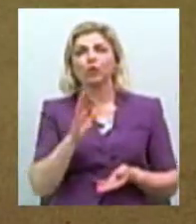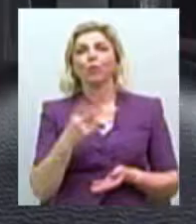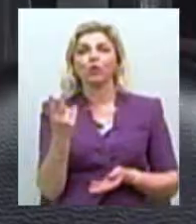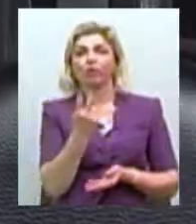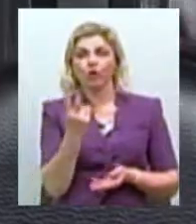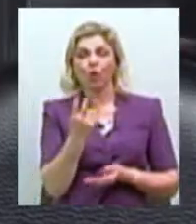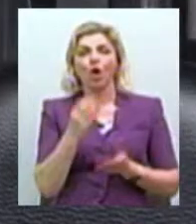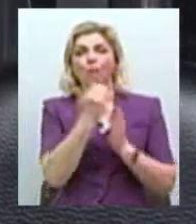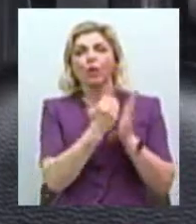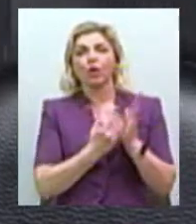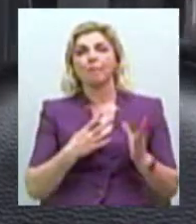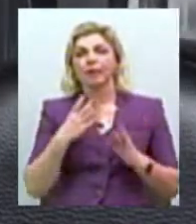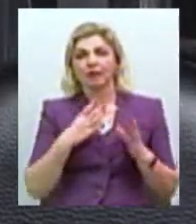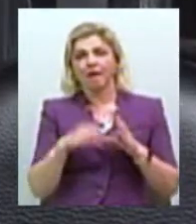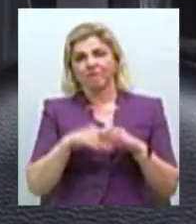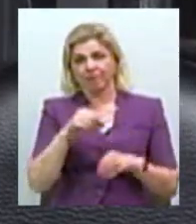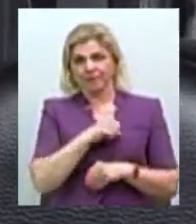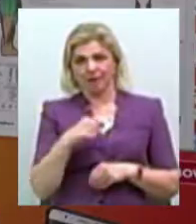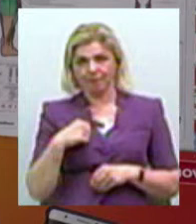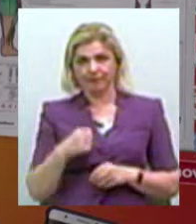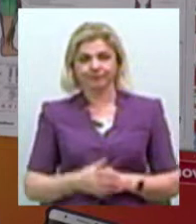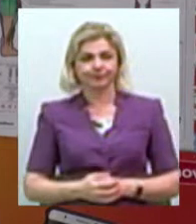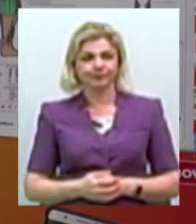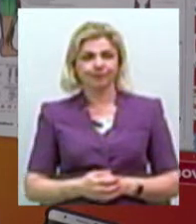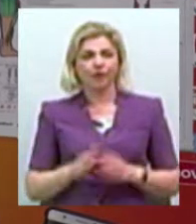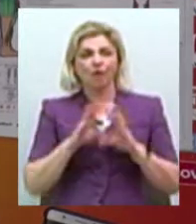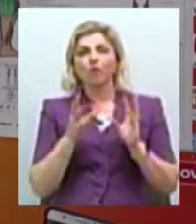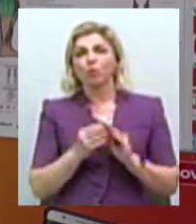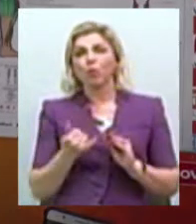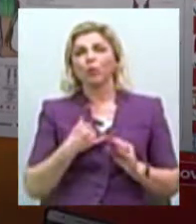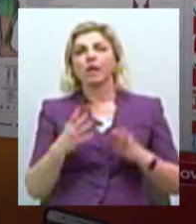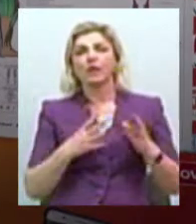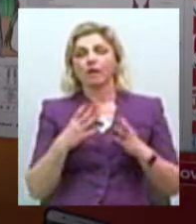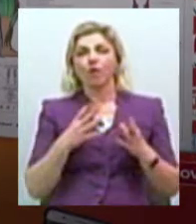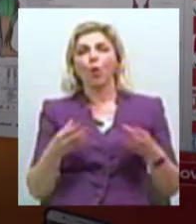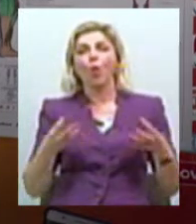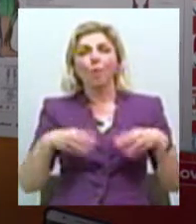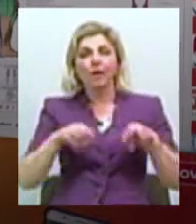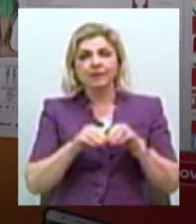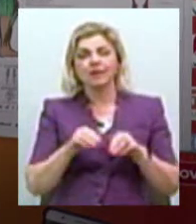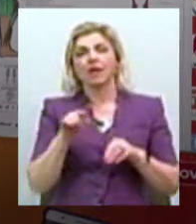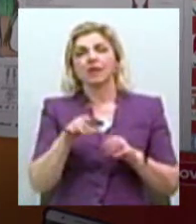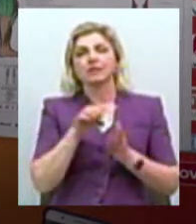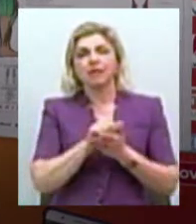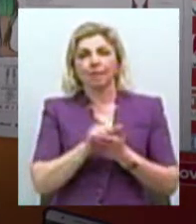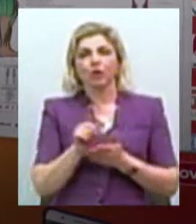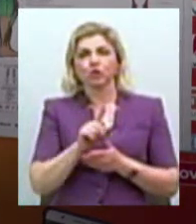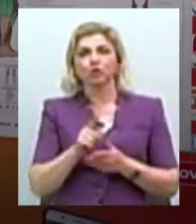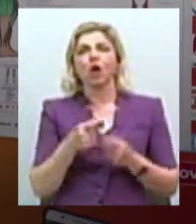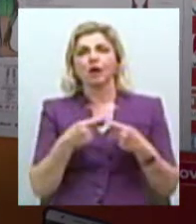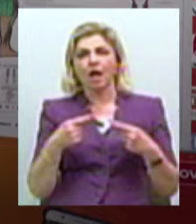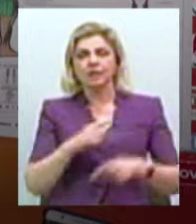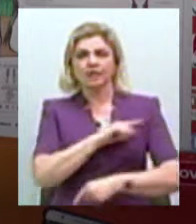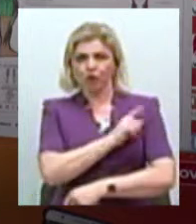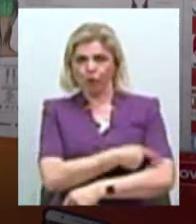Програму тренувань добирають самостійно. У нас загалом тренувальний комплекс складається з того, що ми займаємося комплексно-силовими вправами.